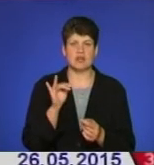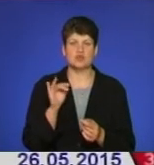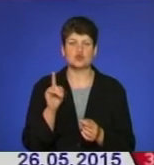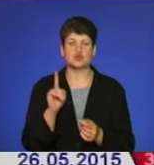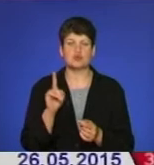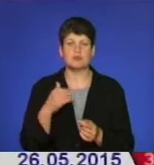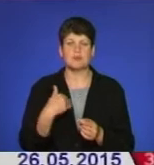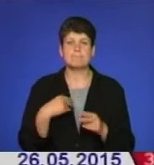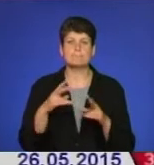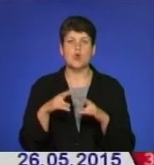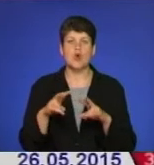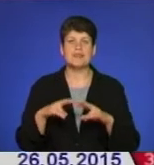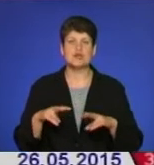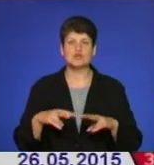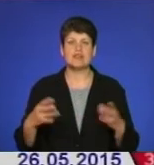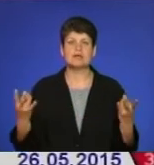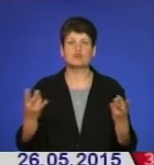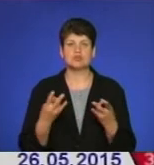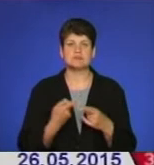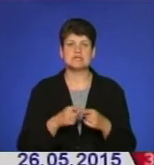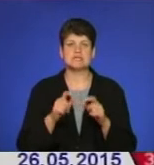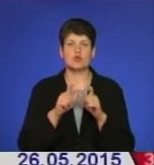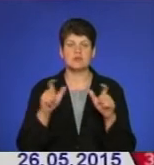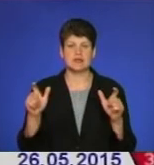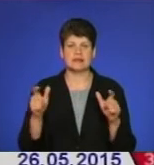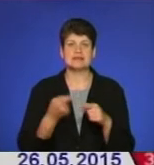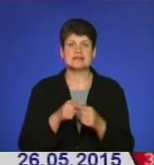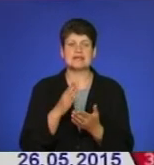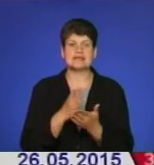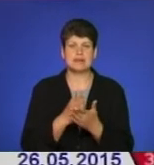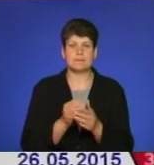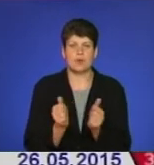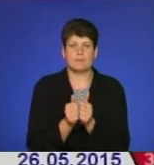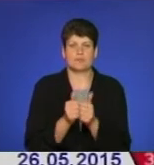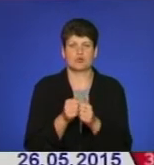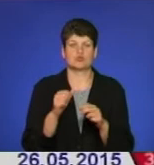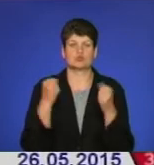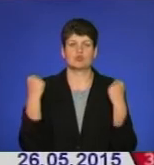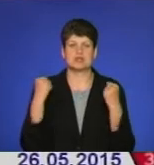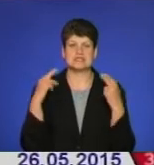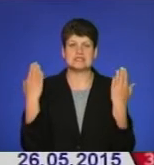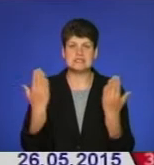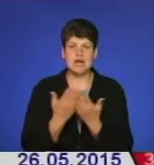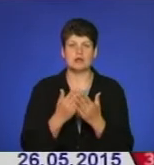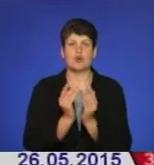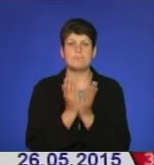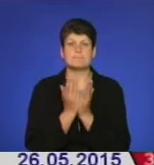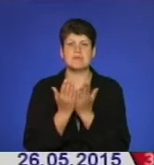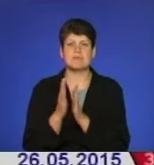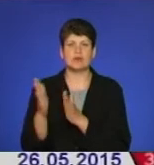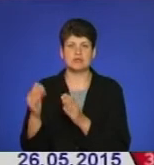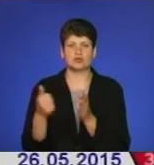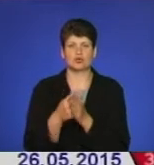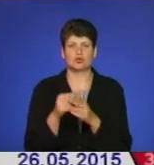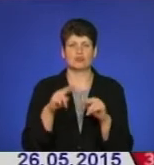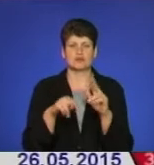ми проаналізували потрібність даних об'єктів. Зокрема, йдеться про прибудову спортзалу, бібліотеки і шкільних майстерин до будівлі